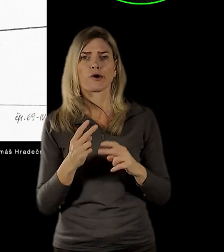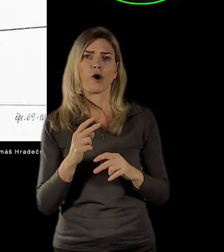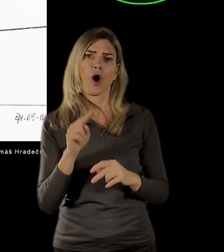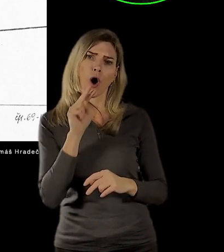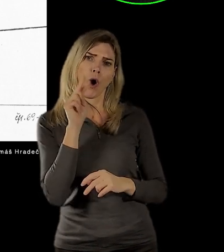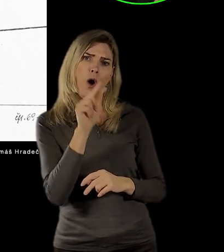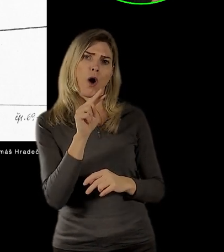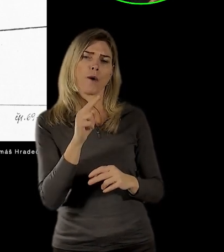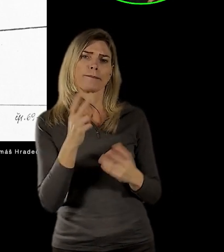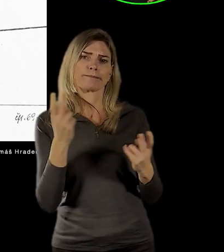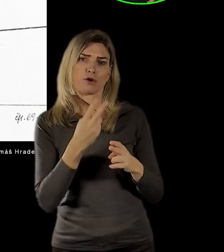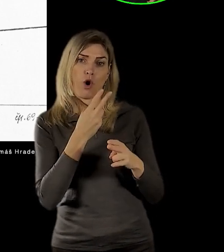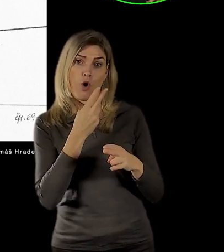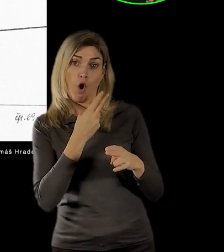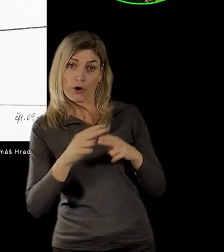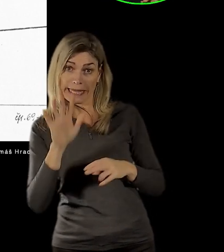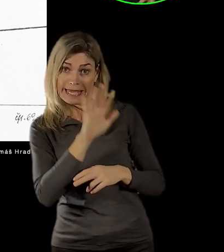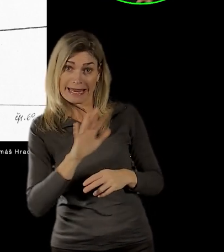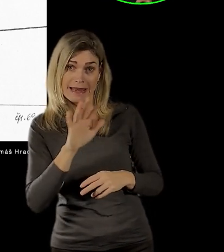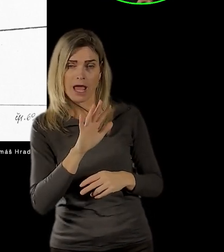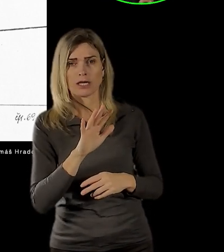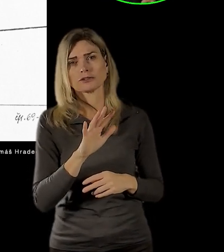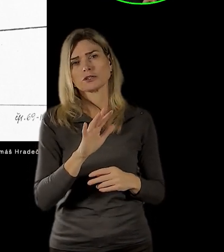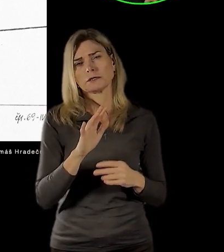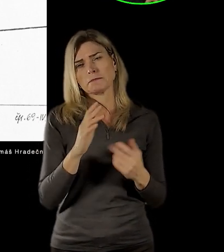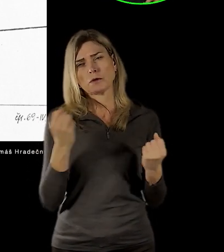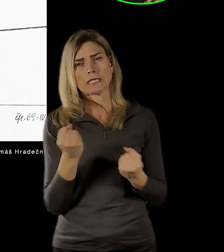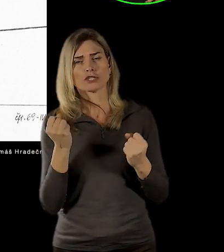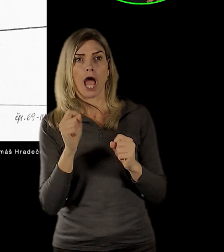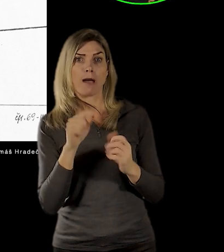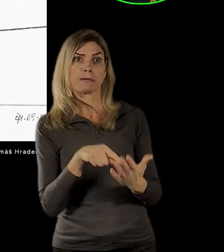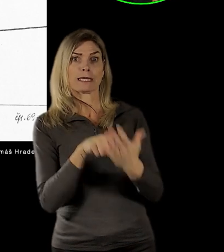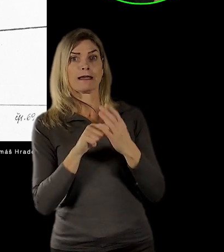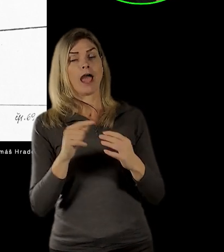jevila jako nejhodnotnější. A tak známe případy